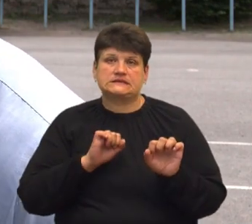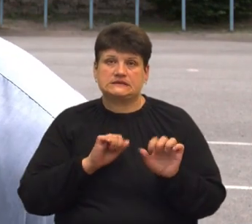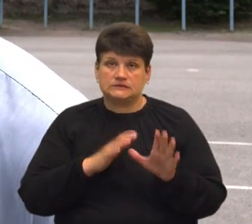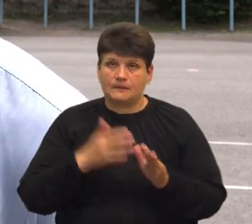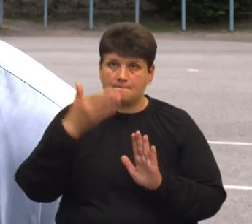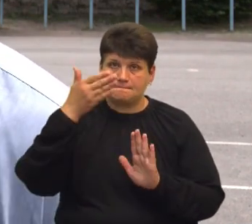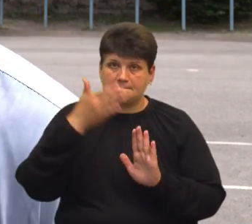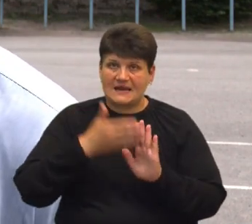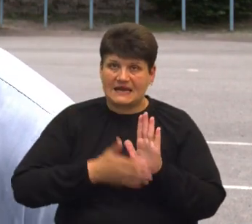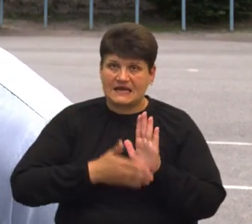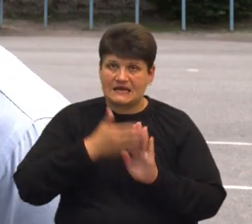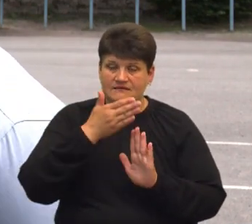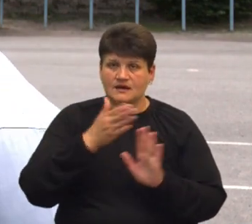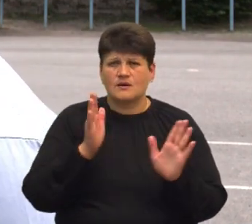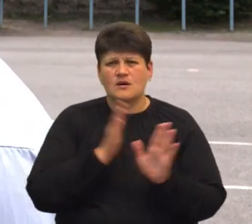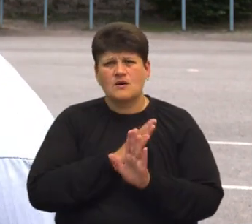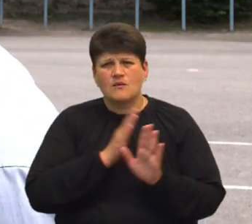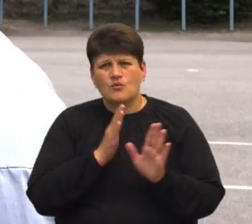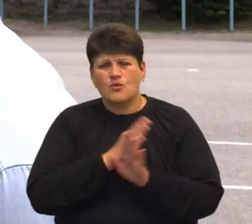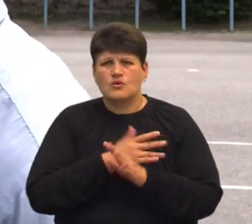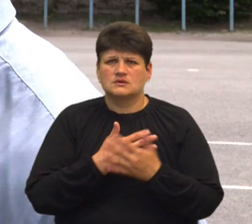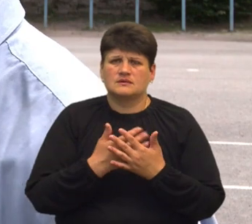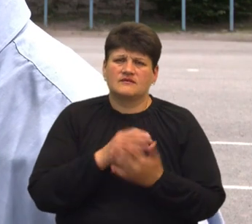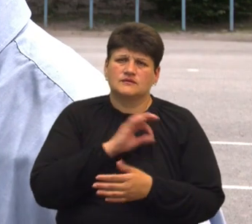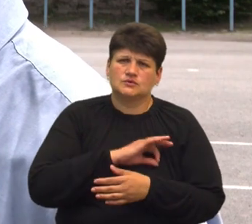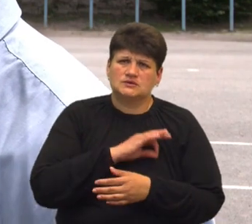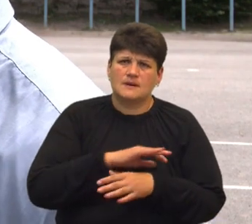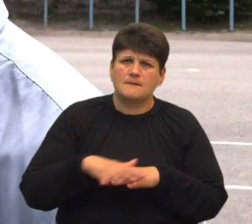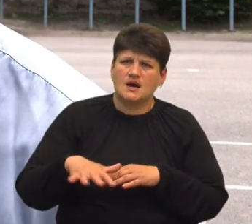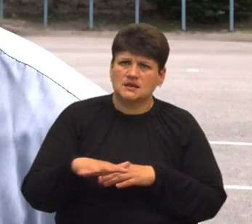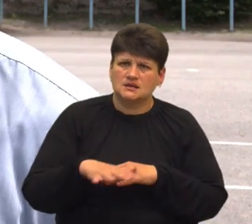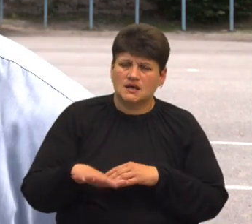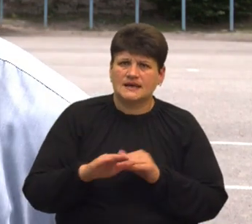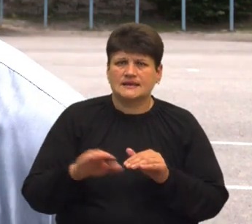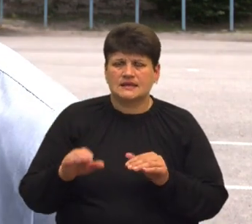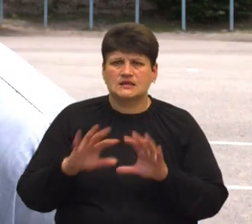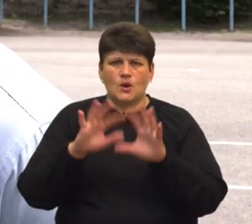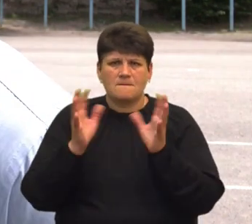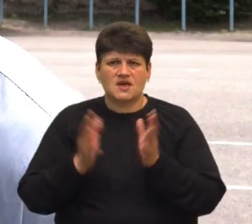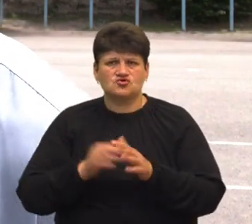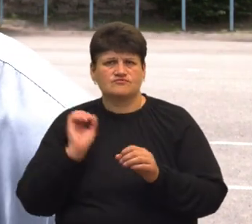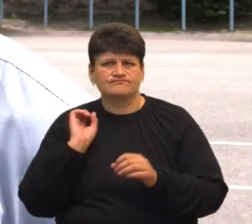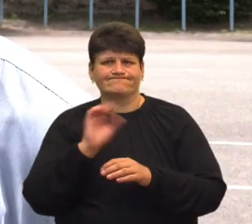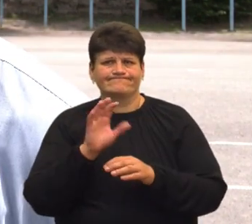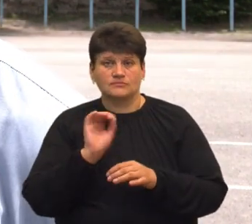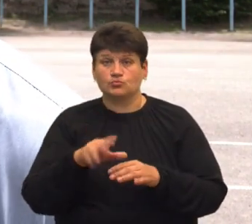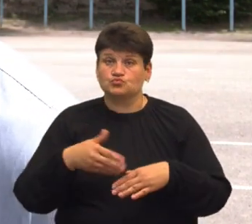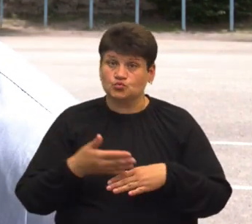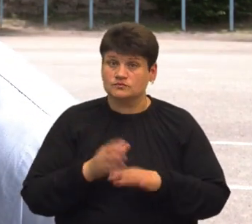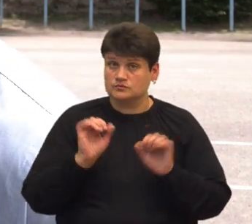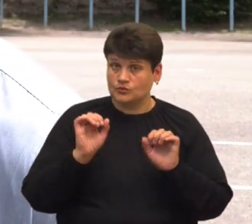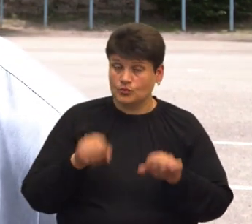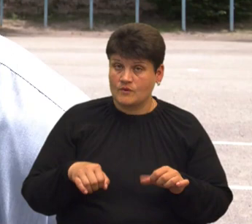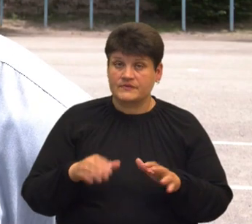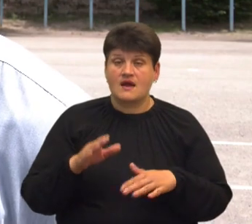тому що фасад, погодні умови, експлуатація майданчику, відповідно дітям і чий тому подіб не може руйнувати. Але фарба дозволяє